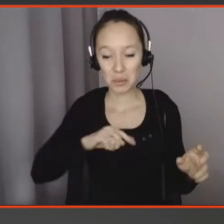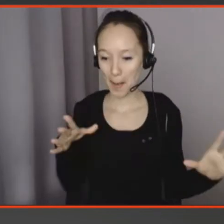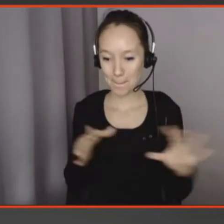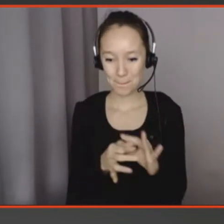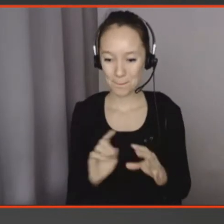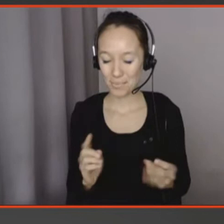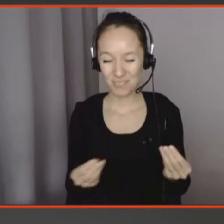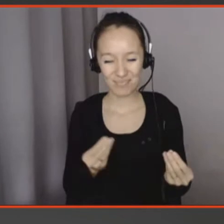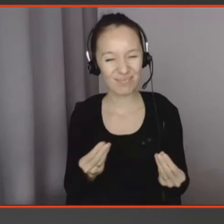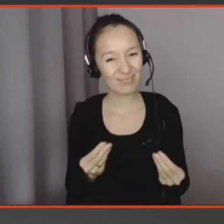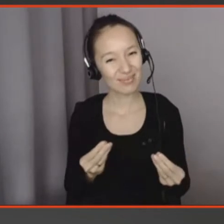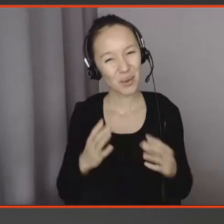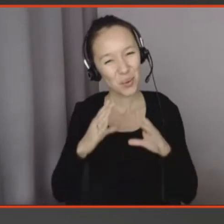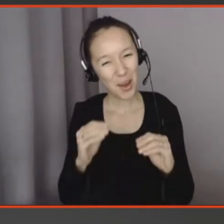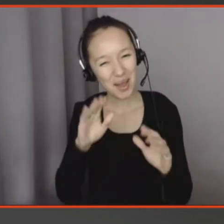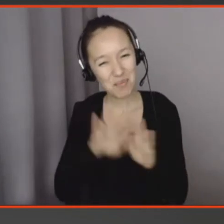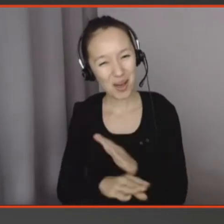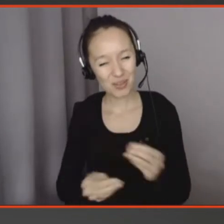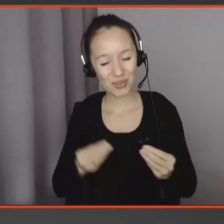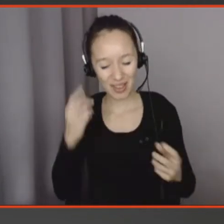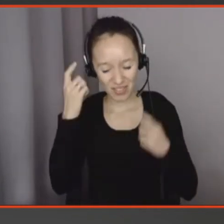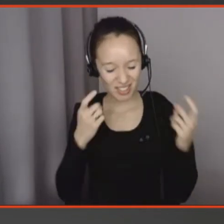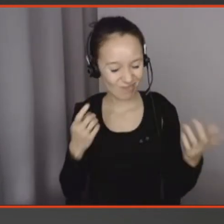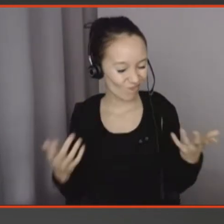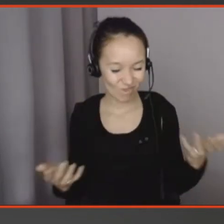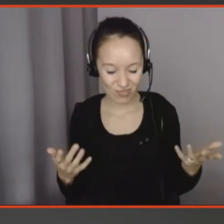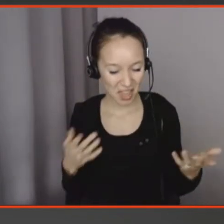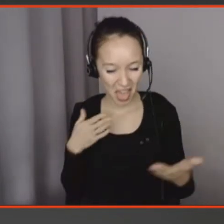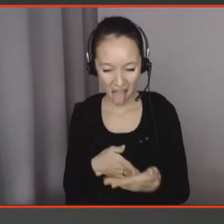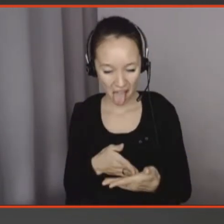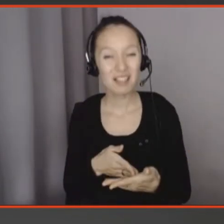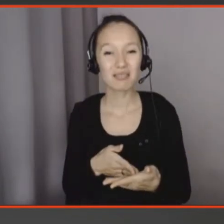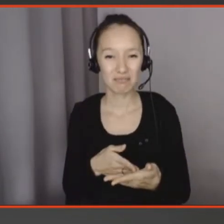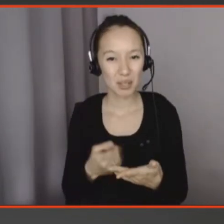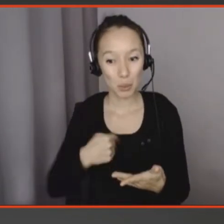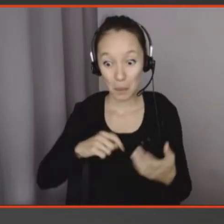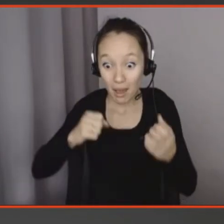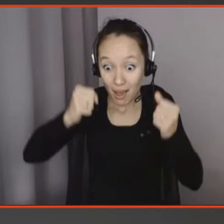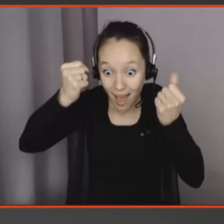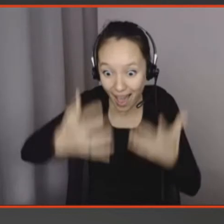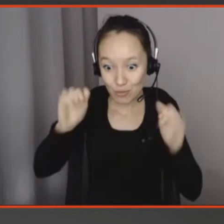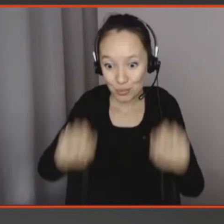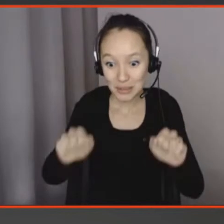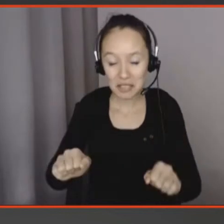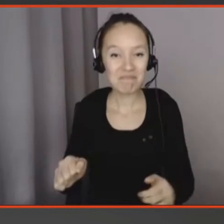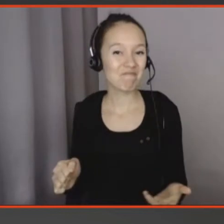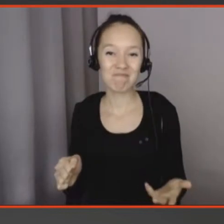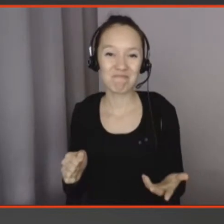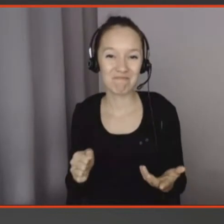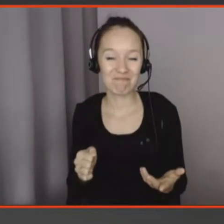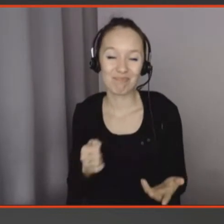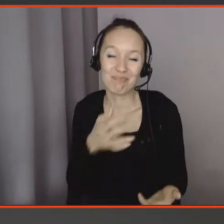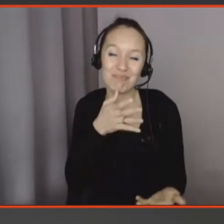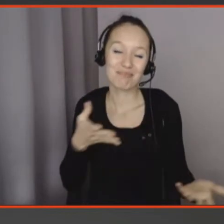on est moins dans le concret et on n'arrive pas à réfléchir, on n'arrive pas à se projeter et à se dire que ça pourrait vraiment arriver. Donc ça peut aussi prendre la forme de brefs